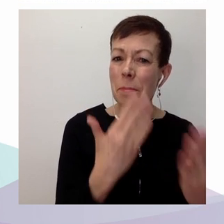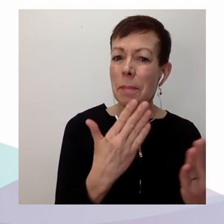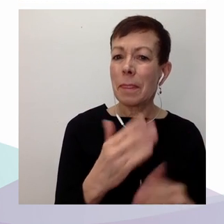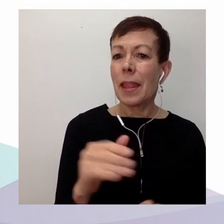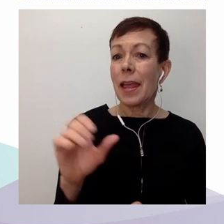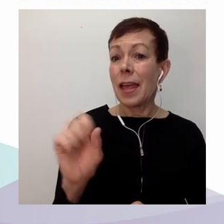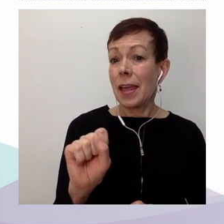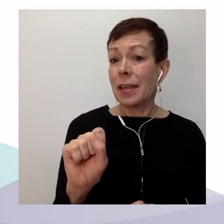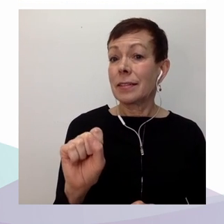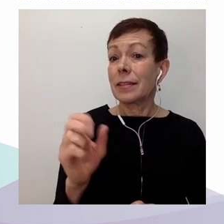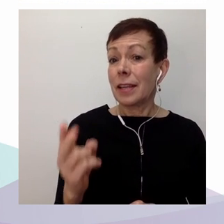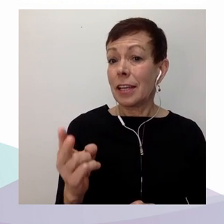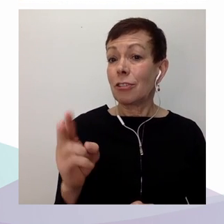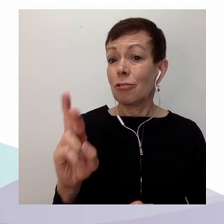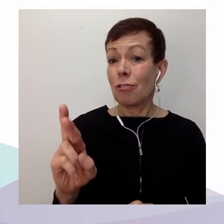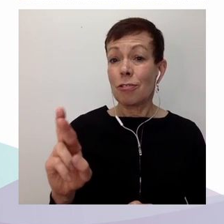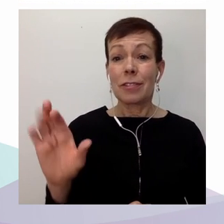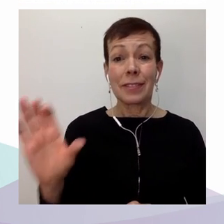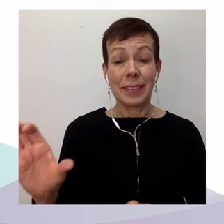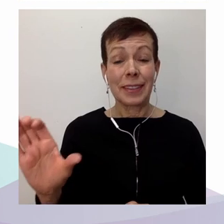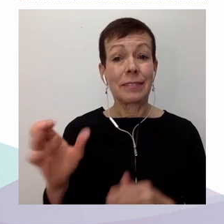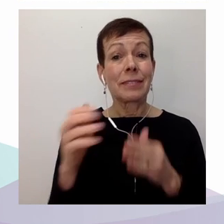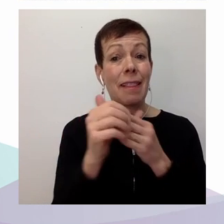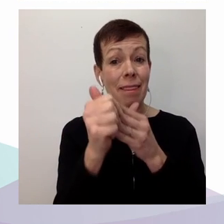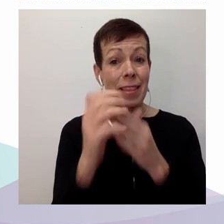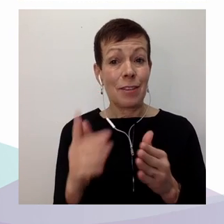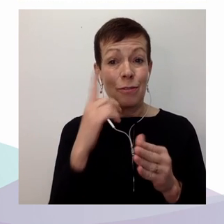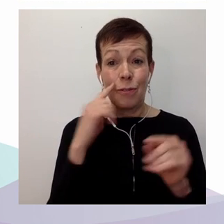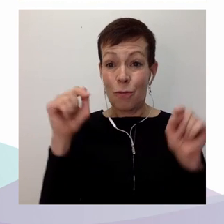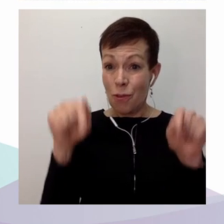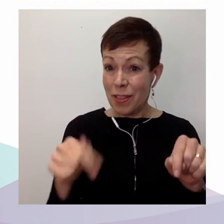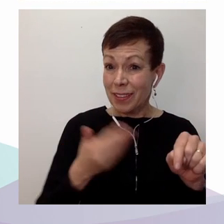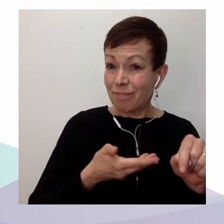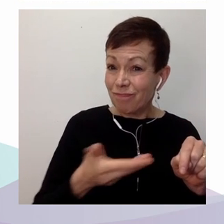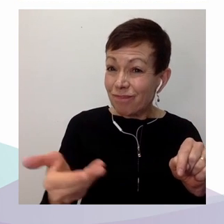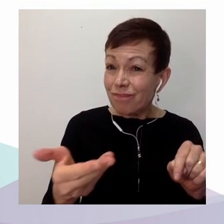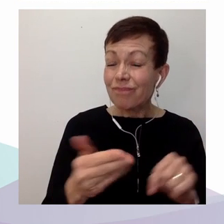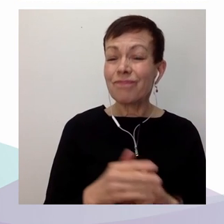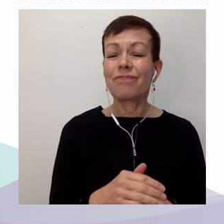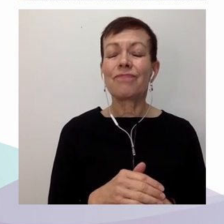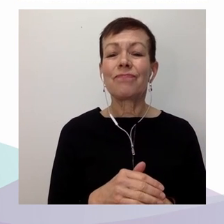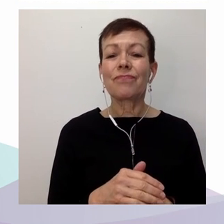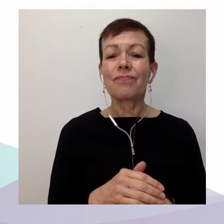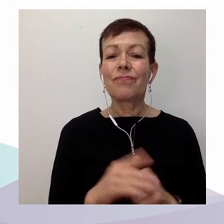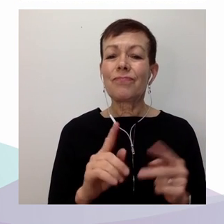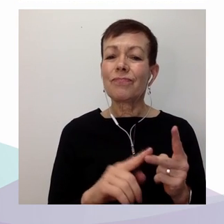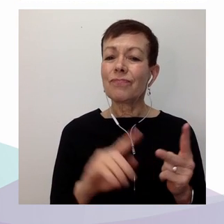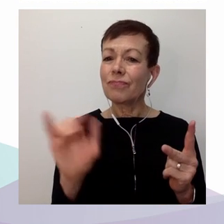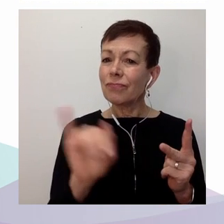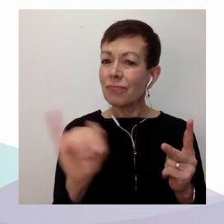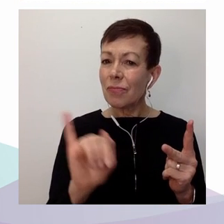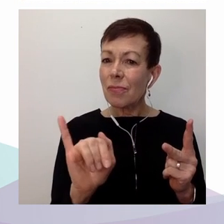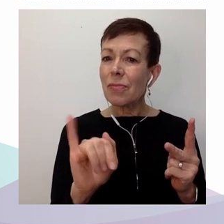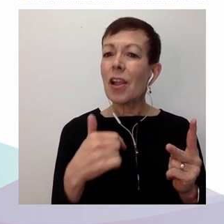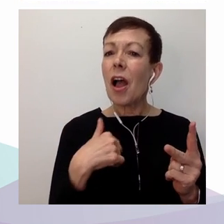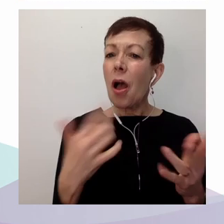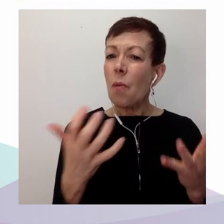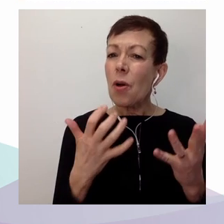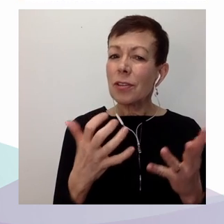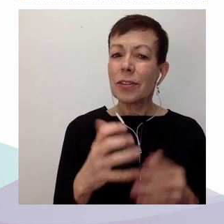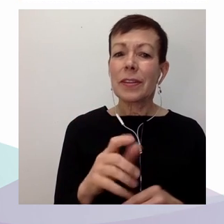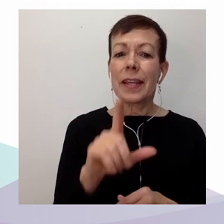». Je tiens aussi à remercier Lisa Semchuk et toute l'équipe chargée de la logistique et du soutien technique sans qui